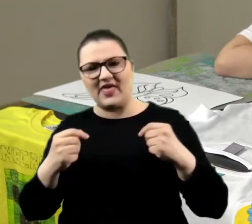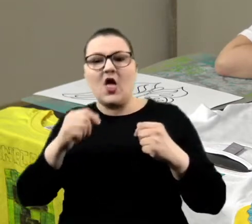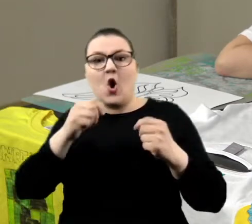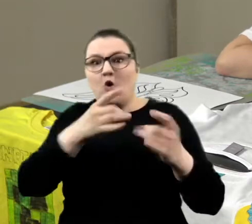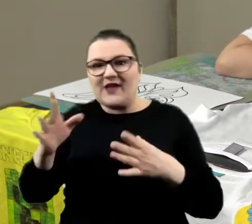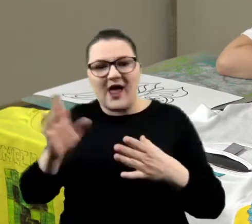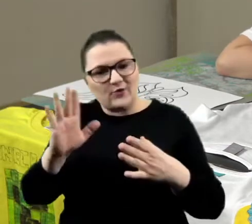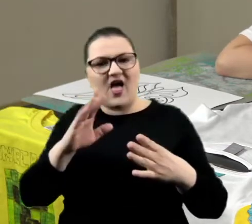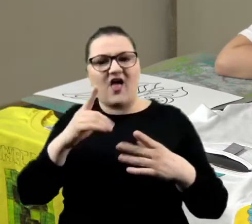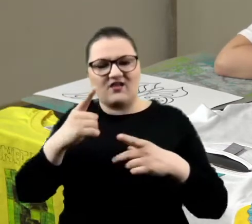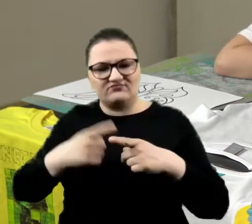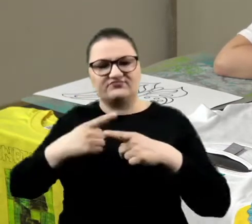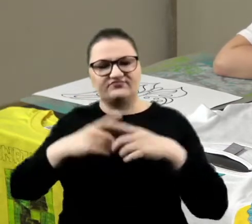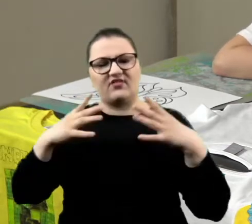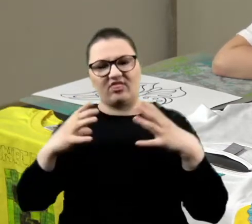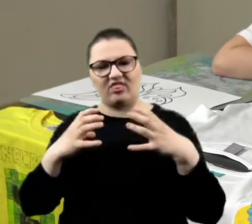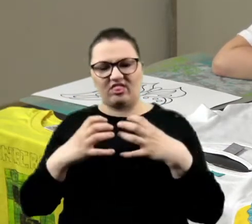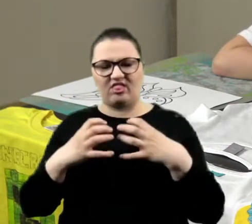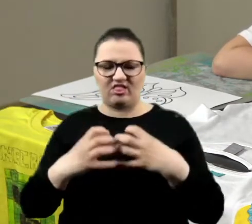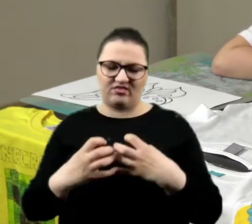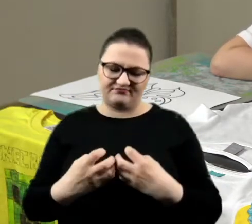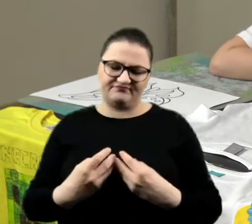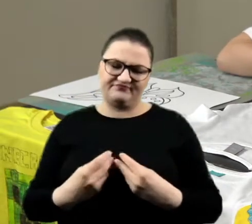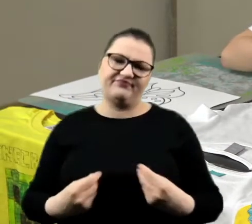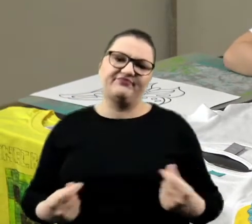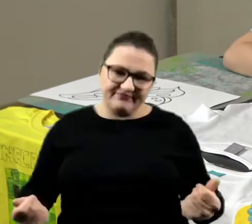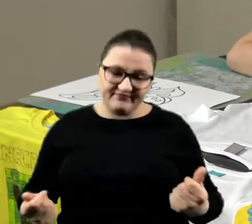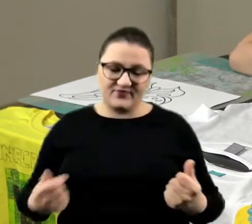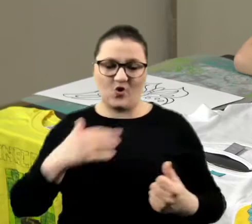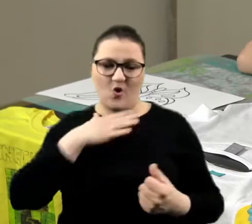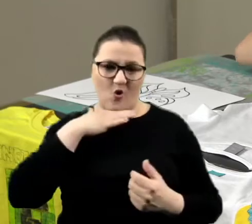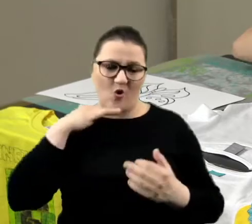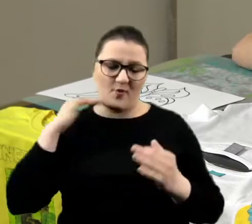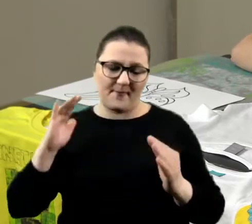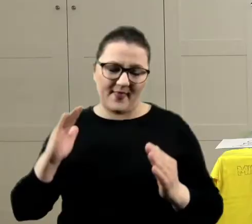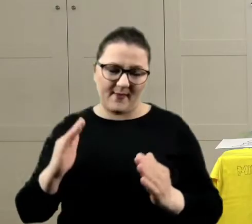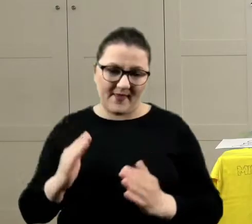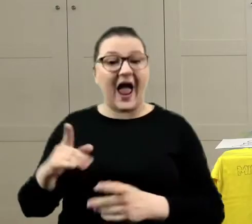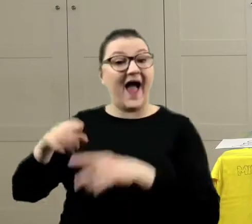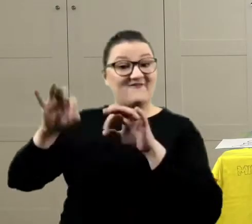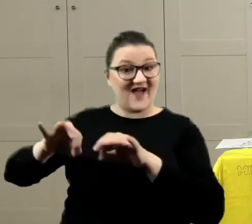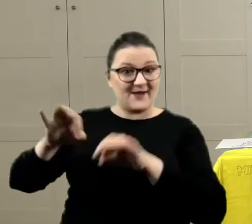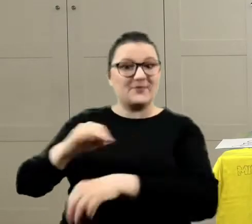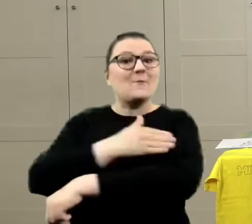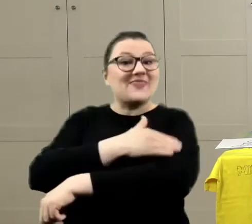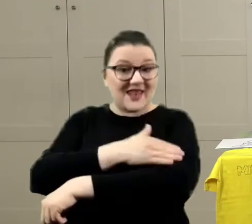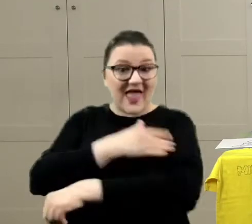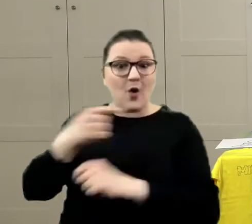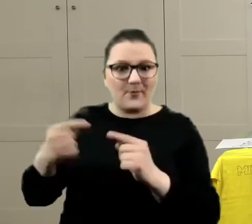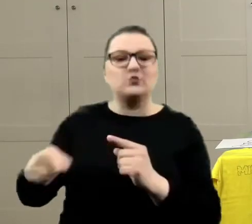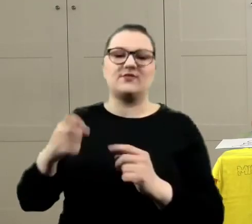troszku traciły kolor. Natomiast z tymi farbami sprawdzałam i tak jak widzicie tą Helenki koszulkę